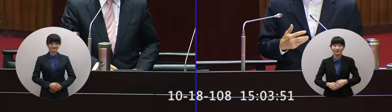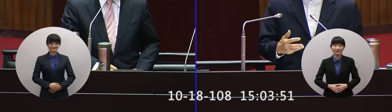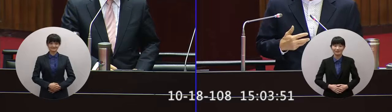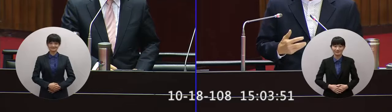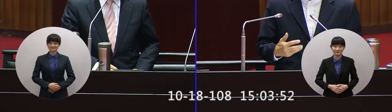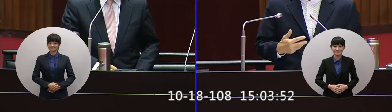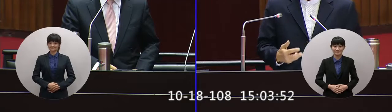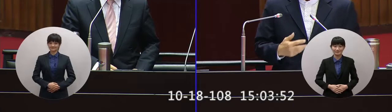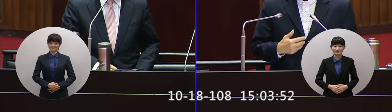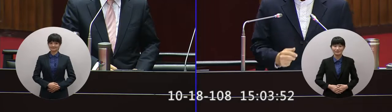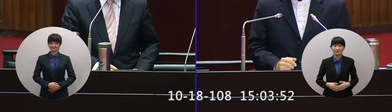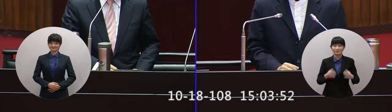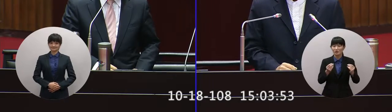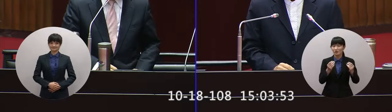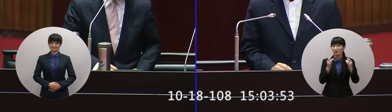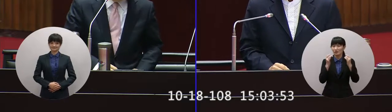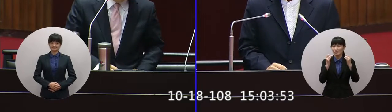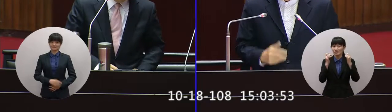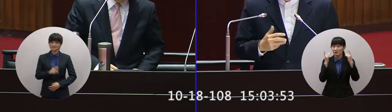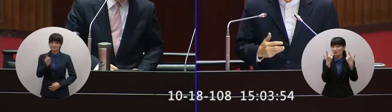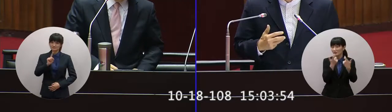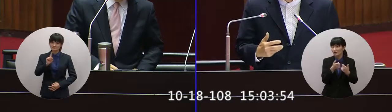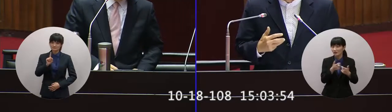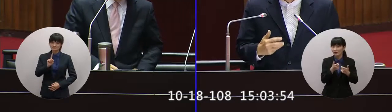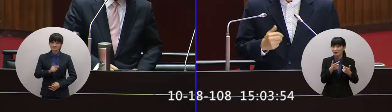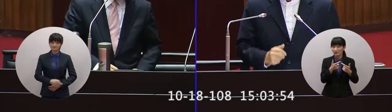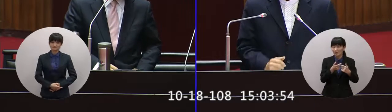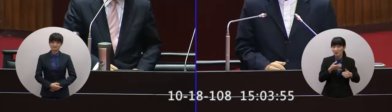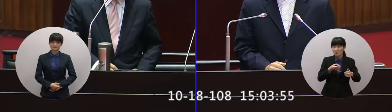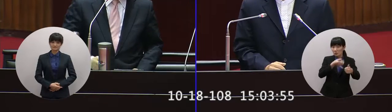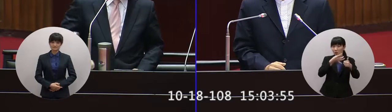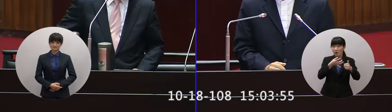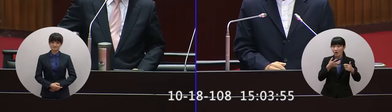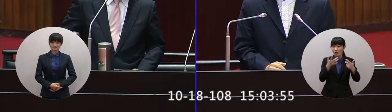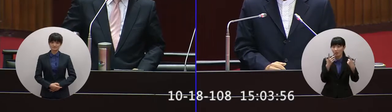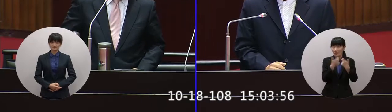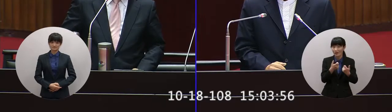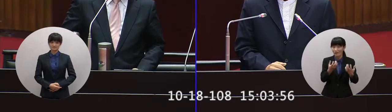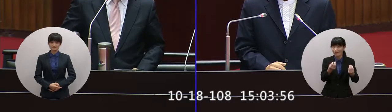配那個彈藥不配彈藥